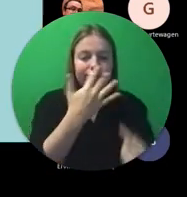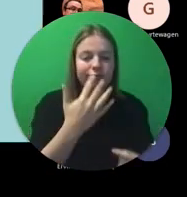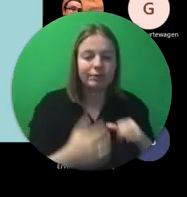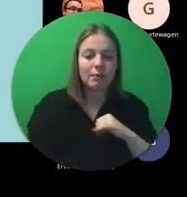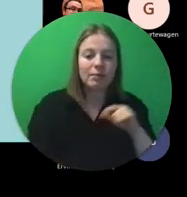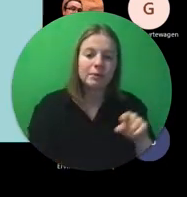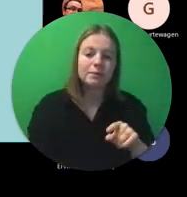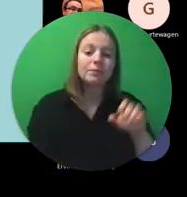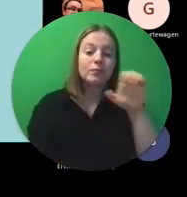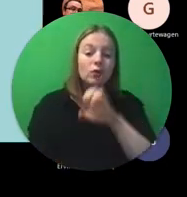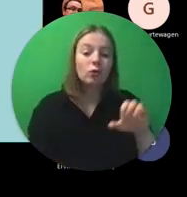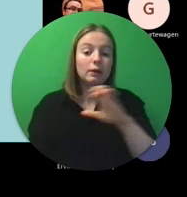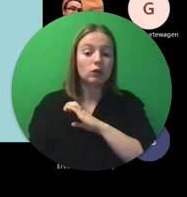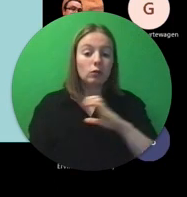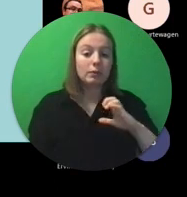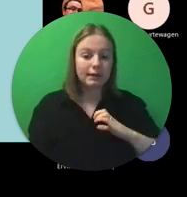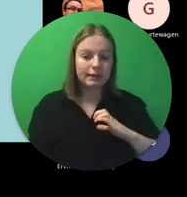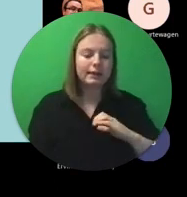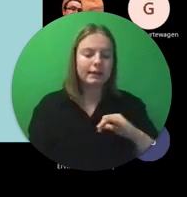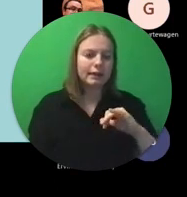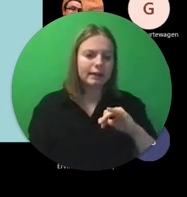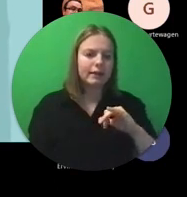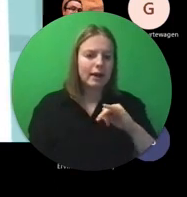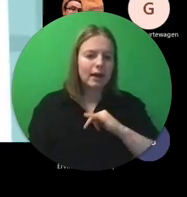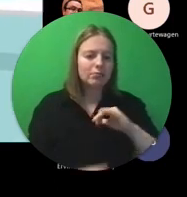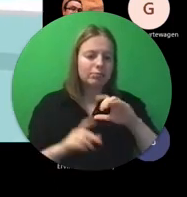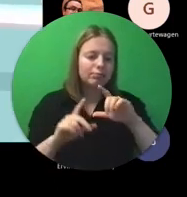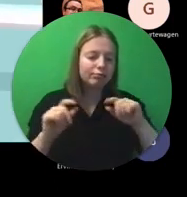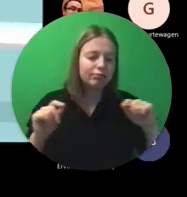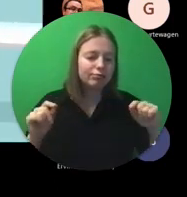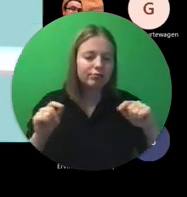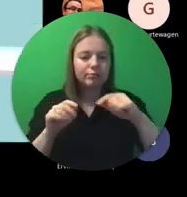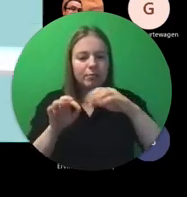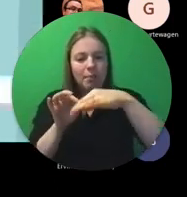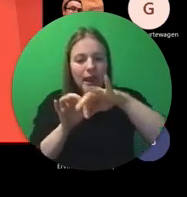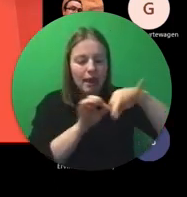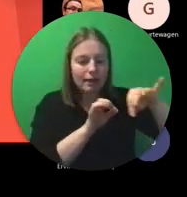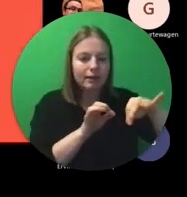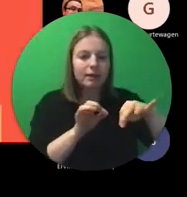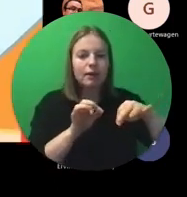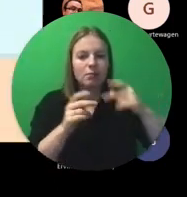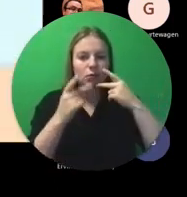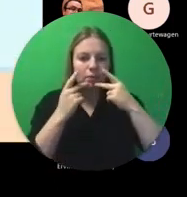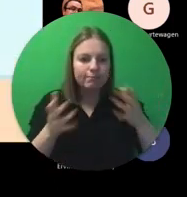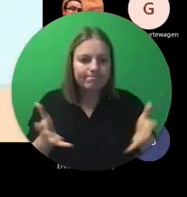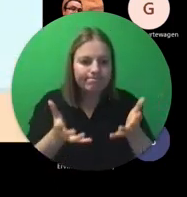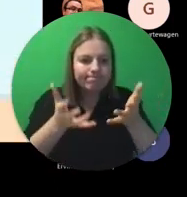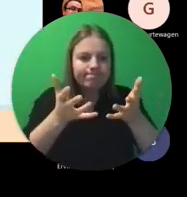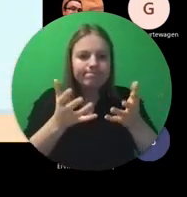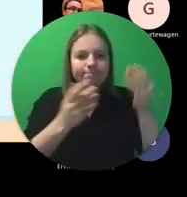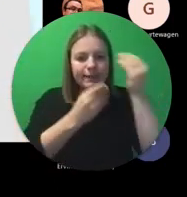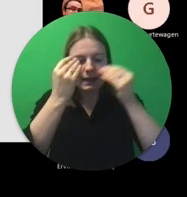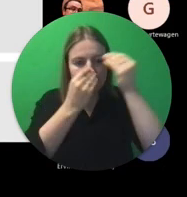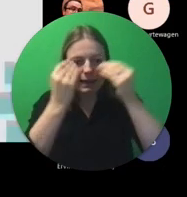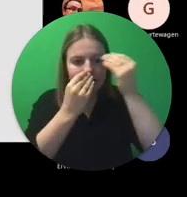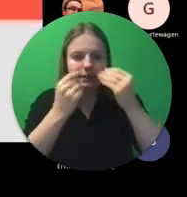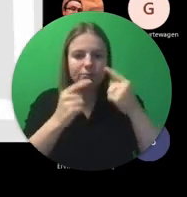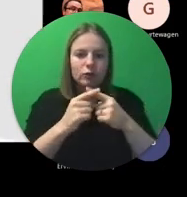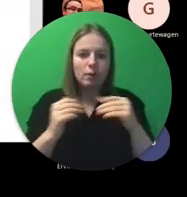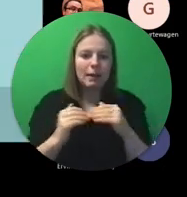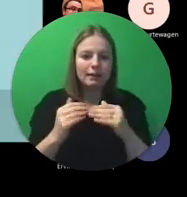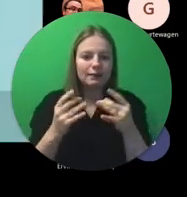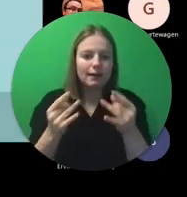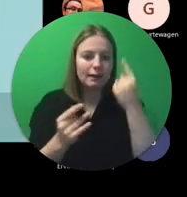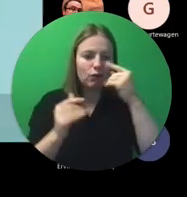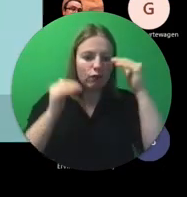The European Commission has a range of policies designed to foster learning and raise the level of basic skills